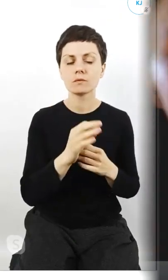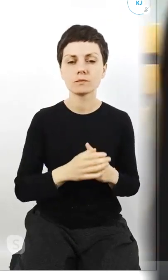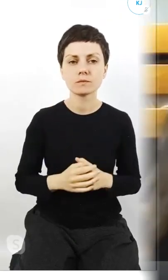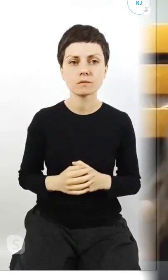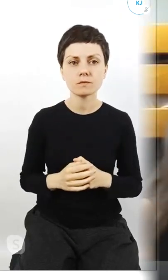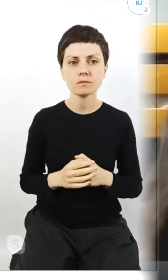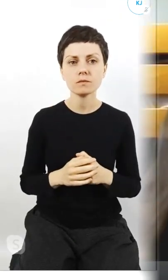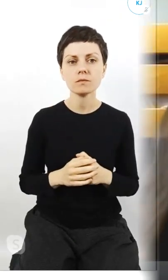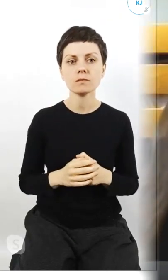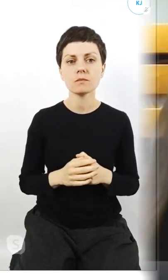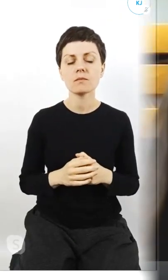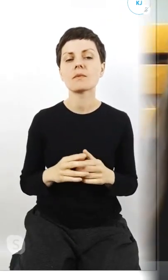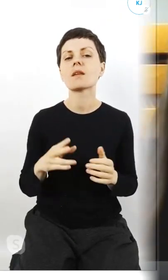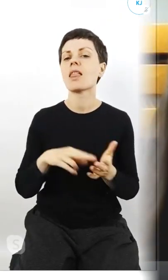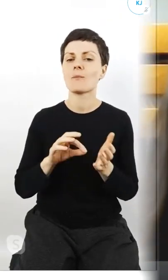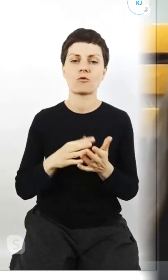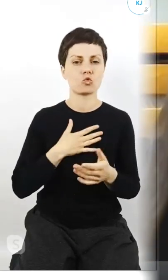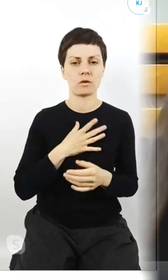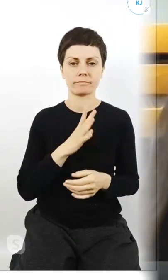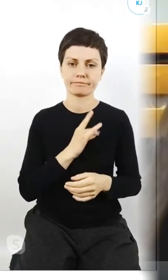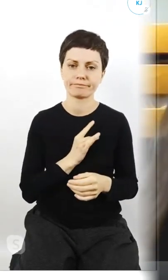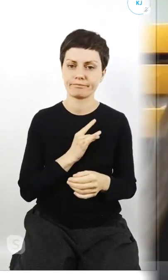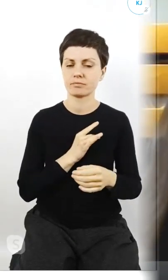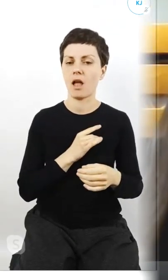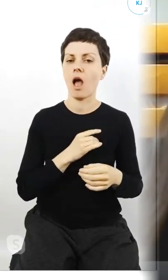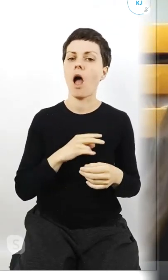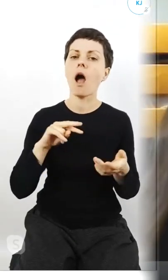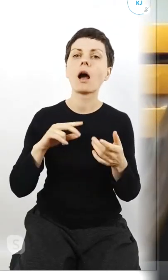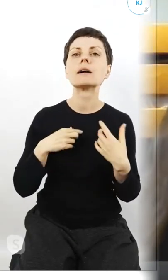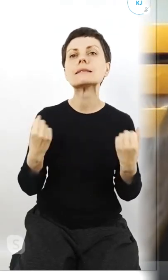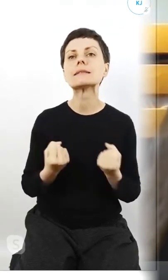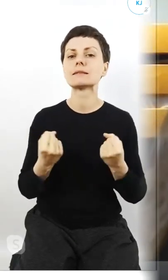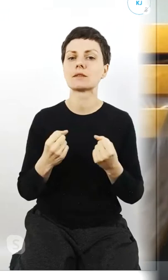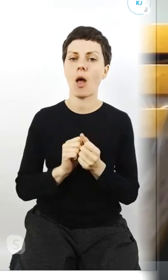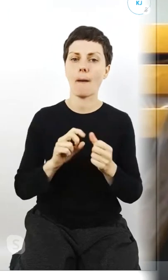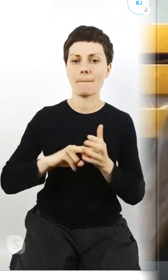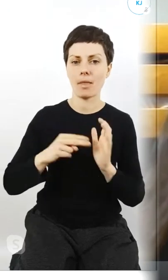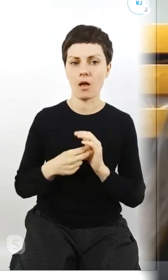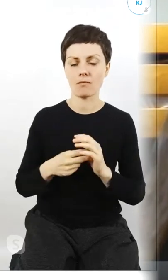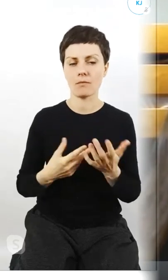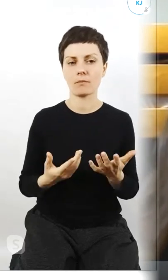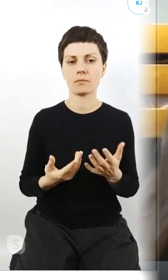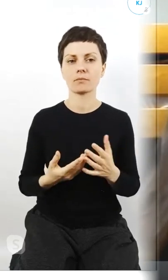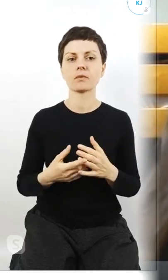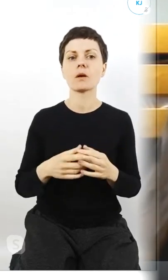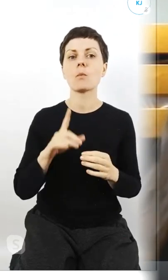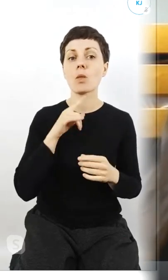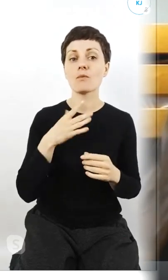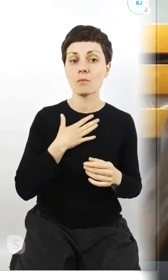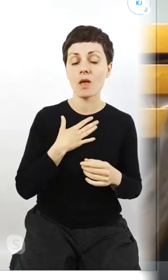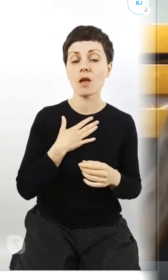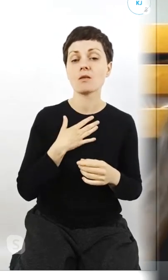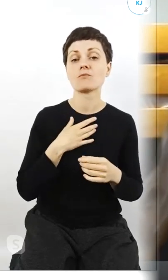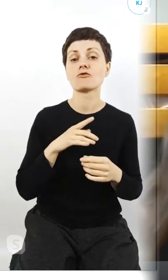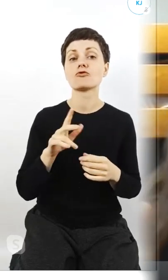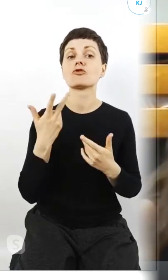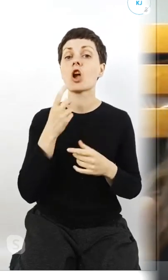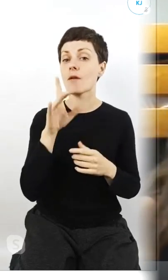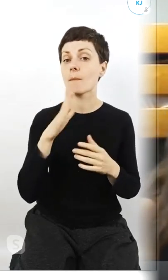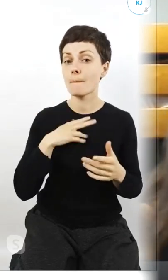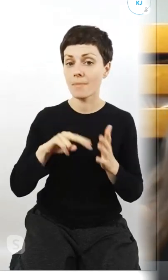Na pewno zgasiło zapał do planowania, bo mieliśmy 3 kwietnia mieć młodzieży wystrajk klimatyczny,